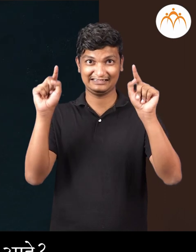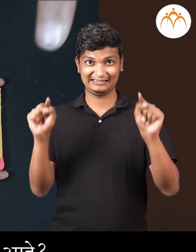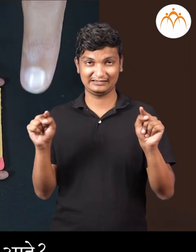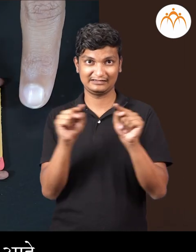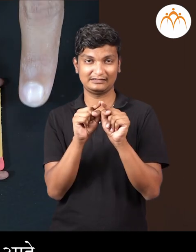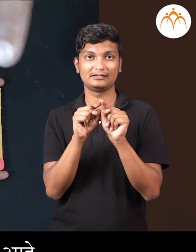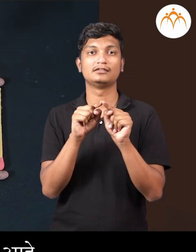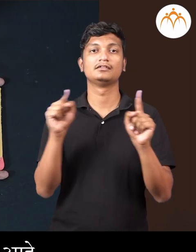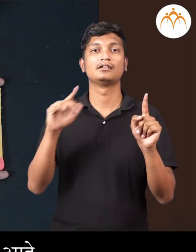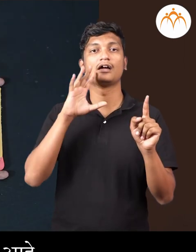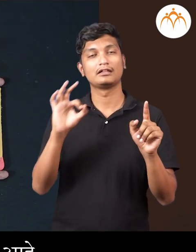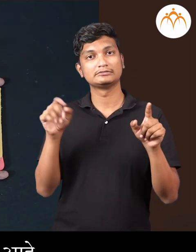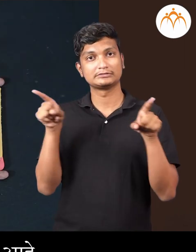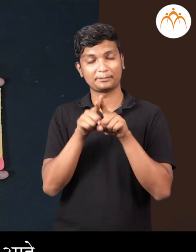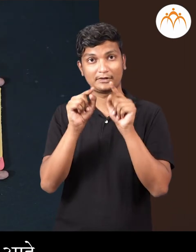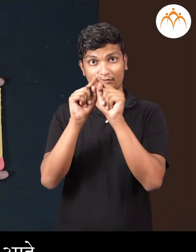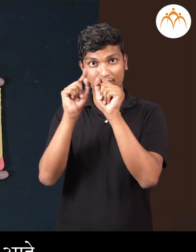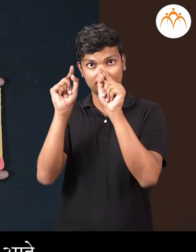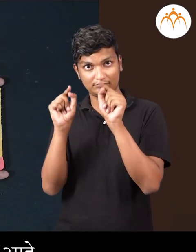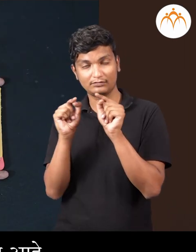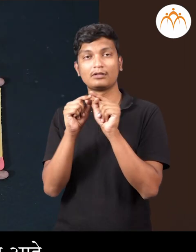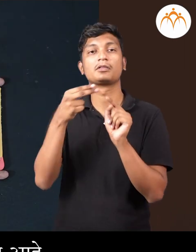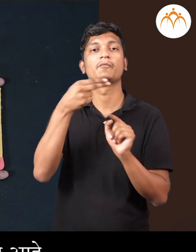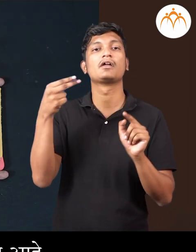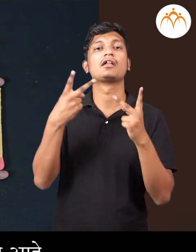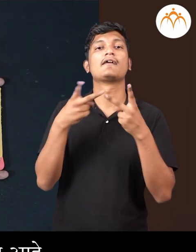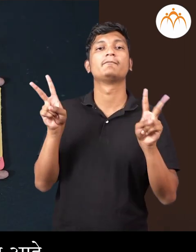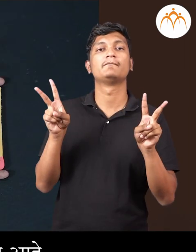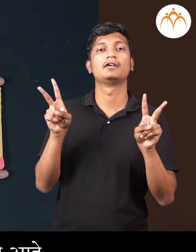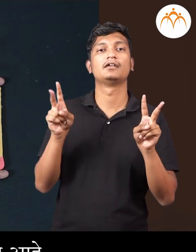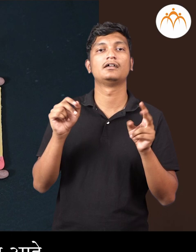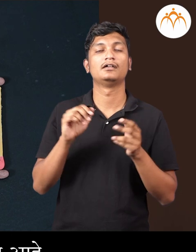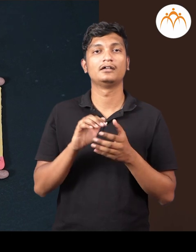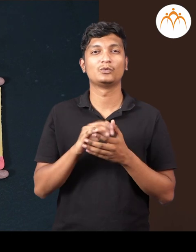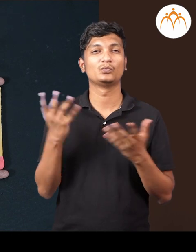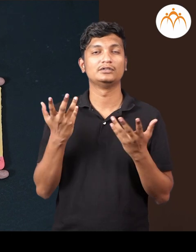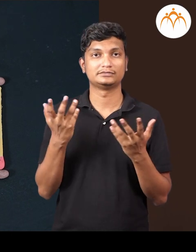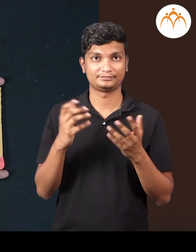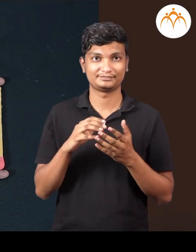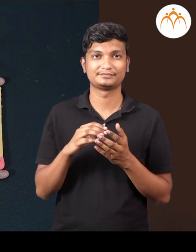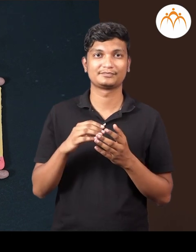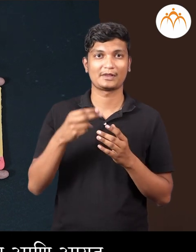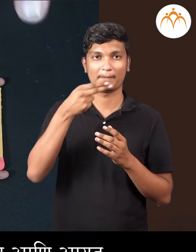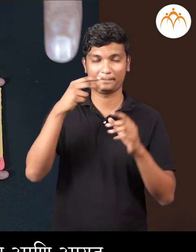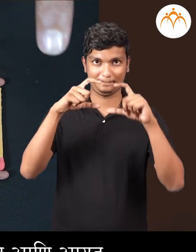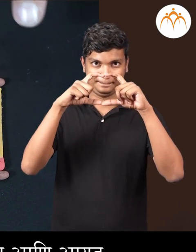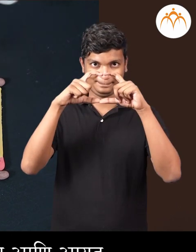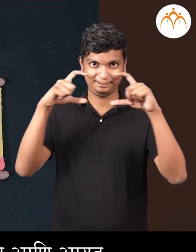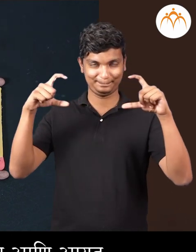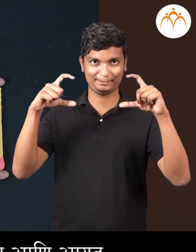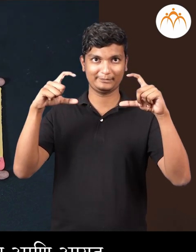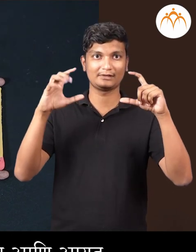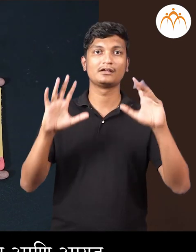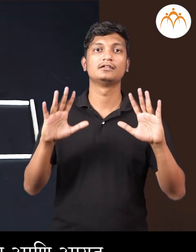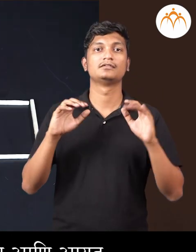आकारा है, खरतर हापन चवकोन चाहे, पण याला एक वेगलन आवे, आयत, काय फरक आहे